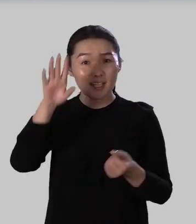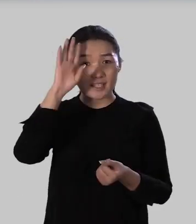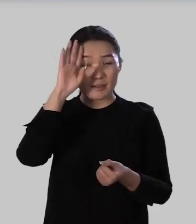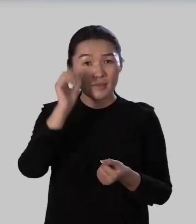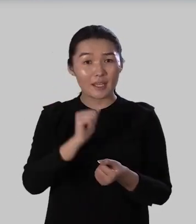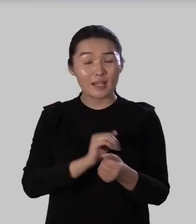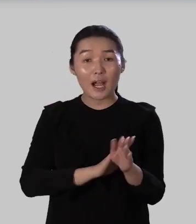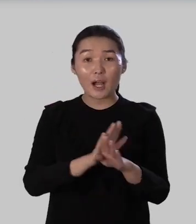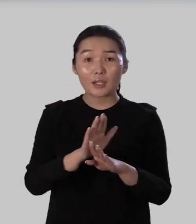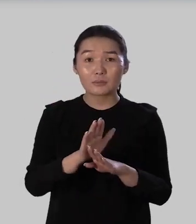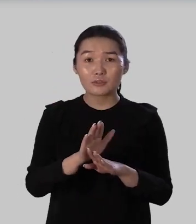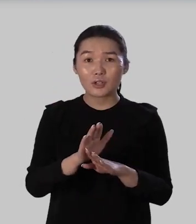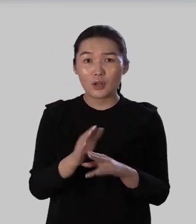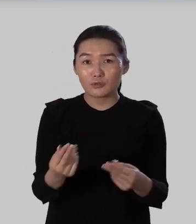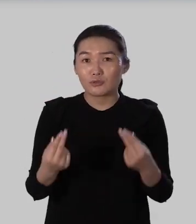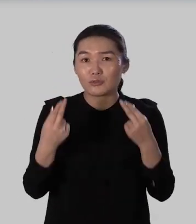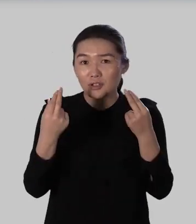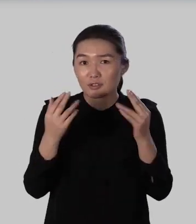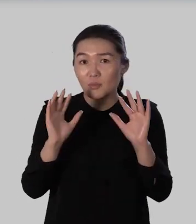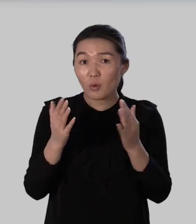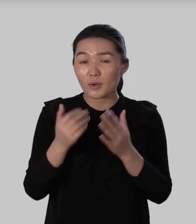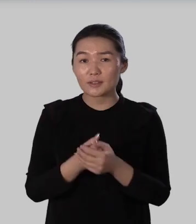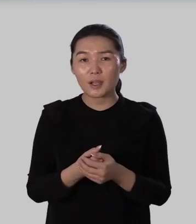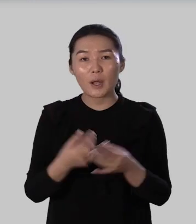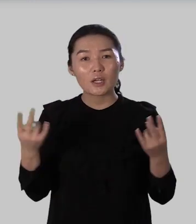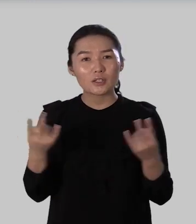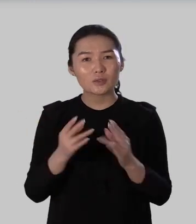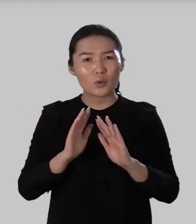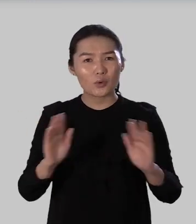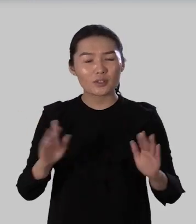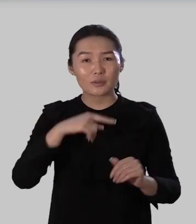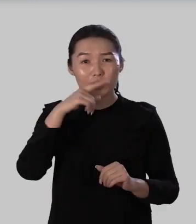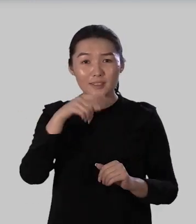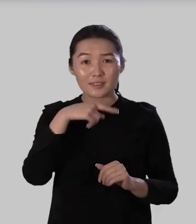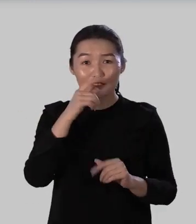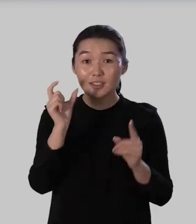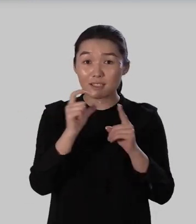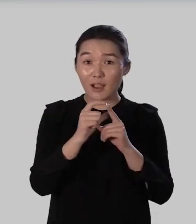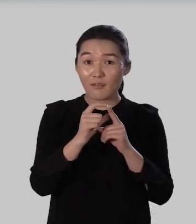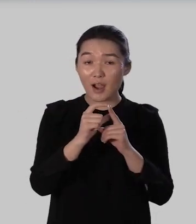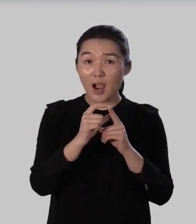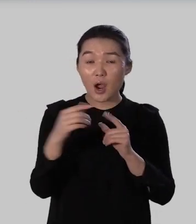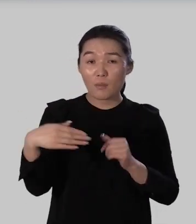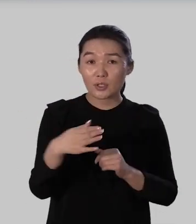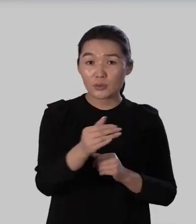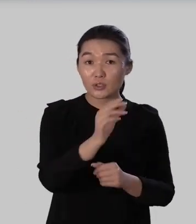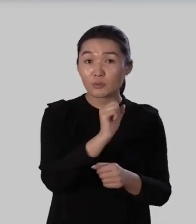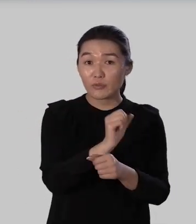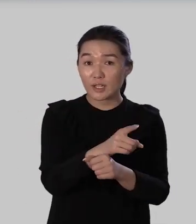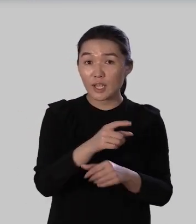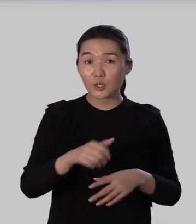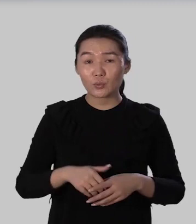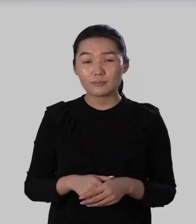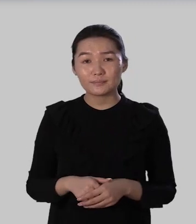емели осуществлялись чудесным образом стоило лишь произнести заветные слова по щучьему